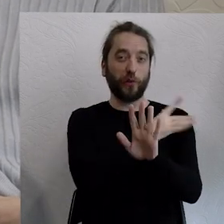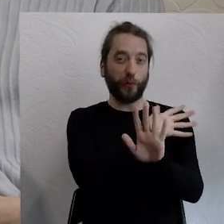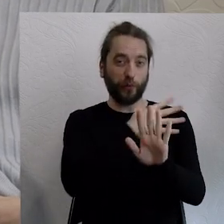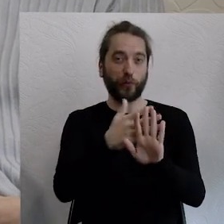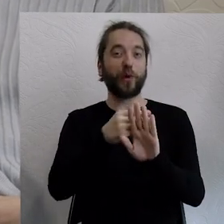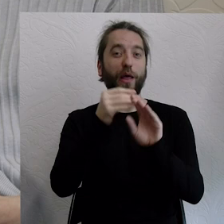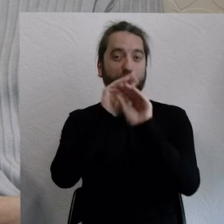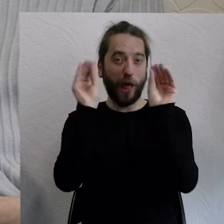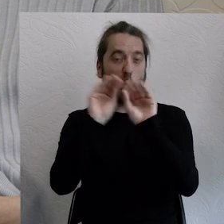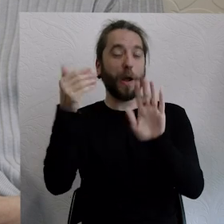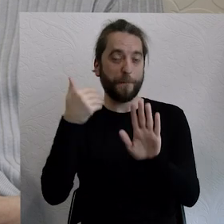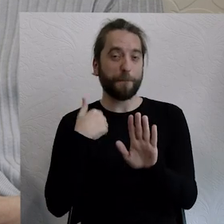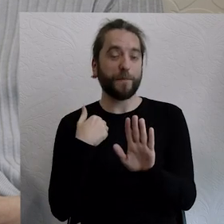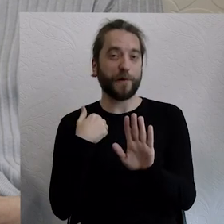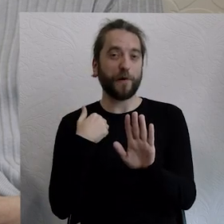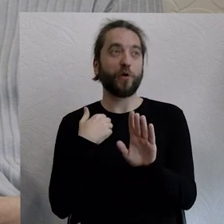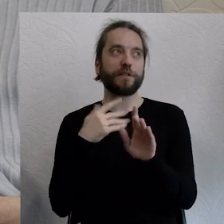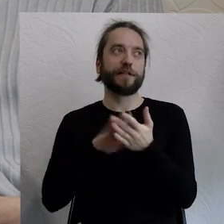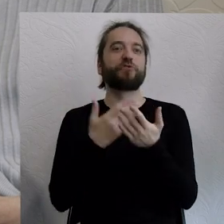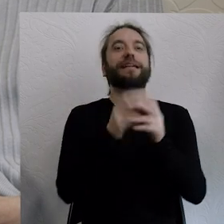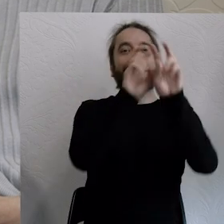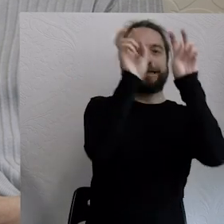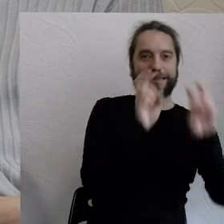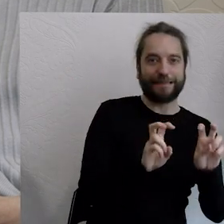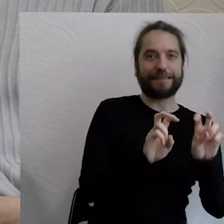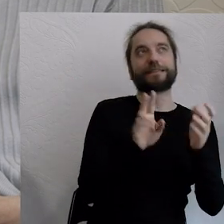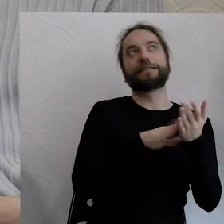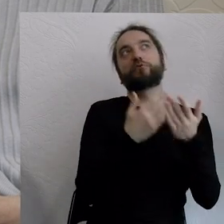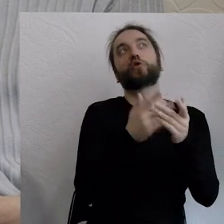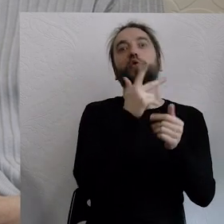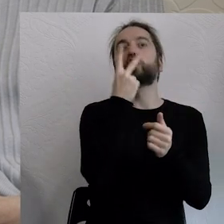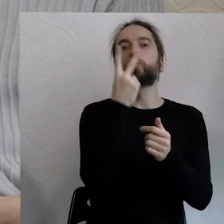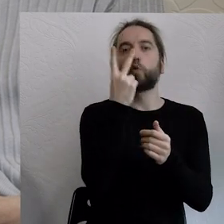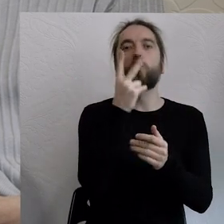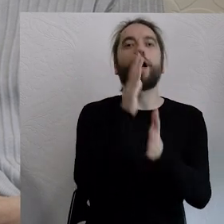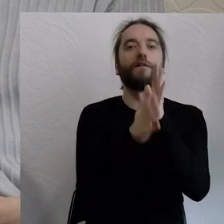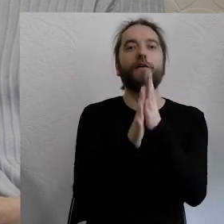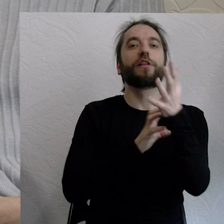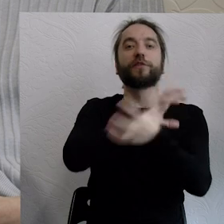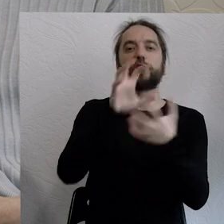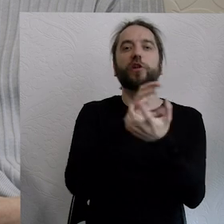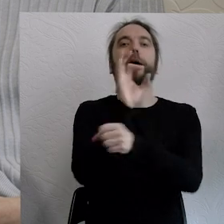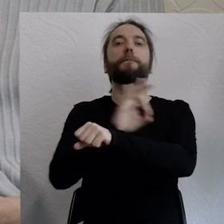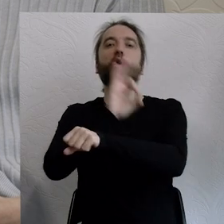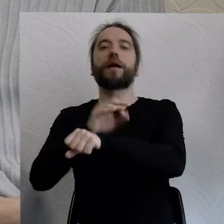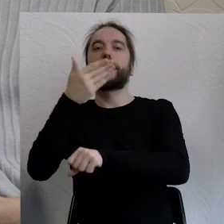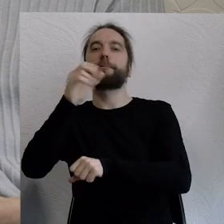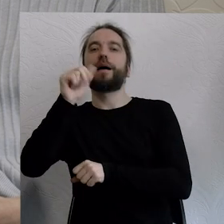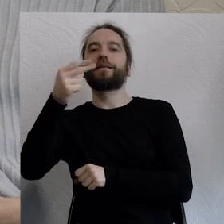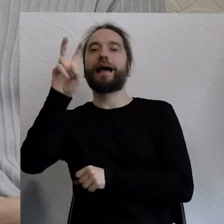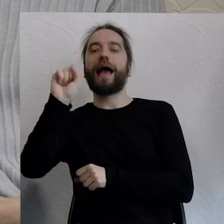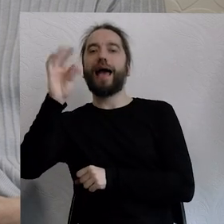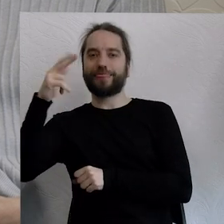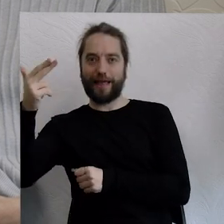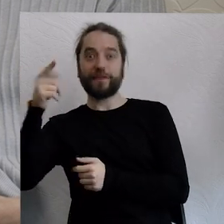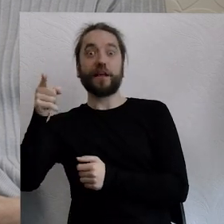przykład właśnie i to często pod wpływem kryzysu, czyli druga wojna światowa i projekt Manhattan, kiedy wymyślono nowy